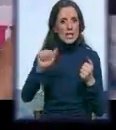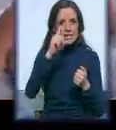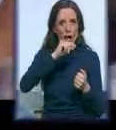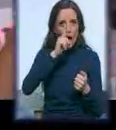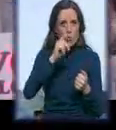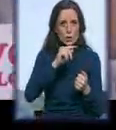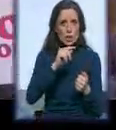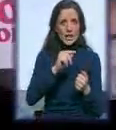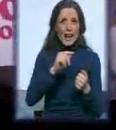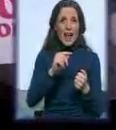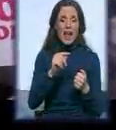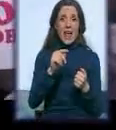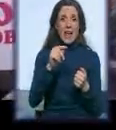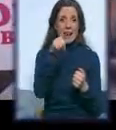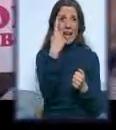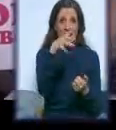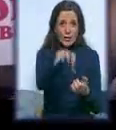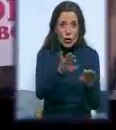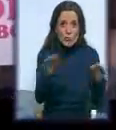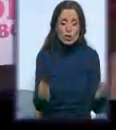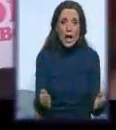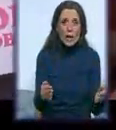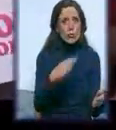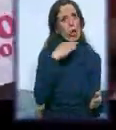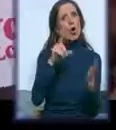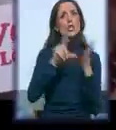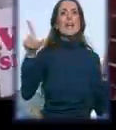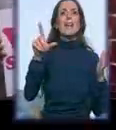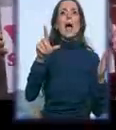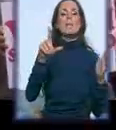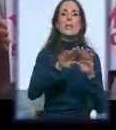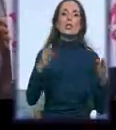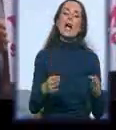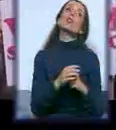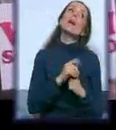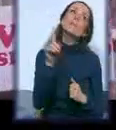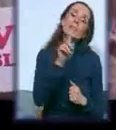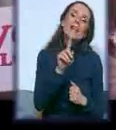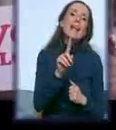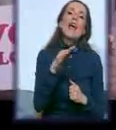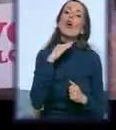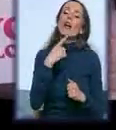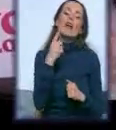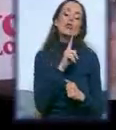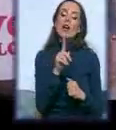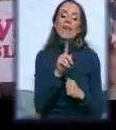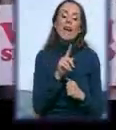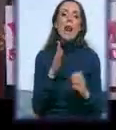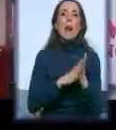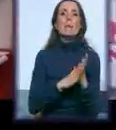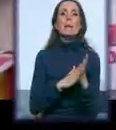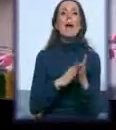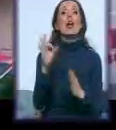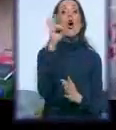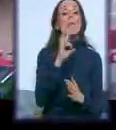Bilo bi mnogo da im damo sedamne štandova. Nije to njima. Opet dajemo organizacijama ciljnog društva sa te opštine. Sa Obrenovac je